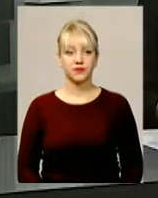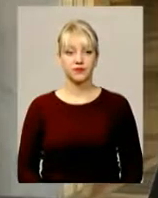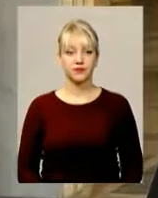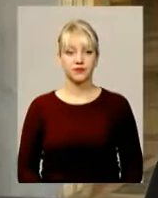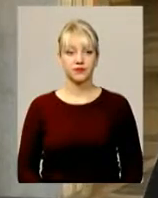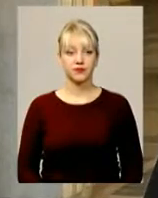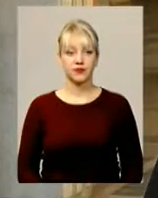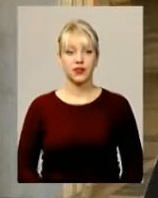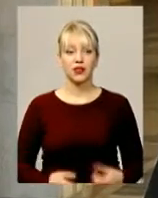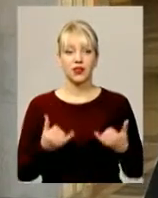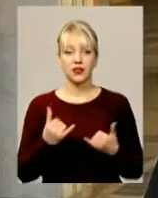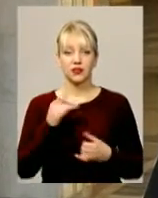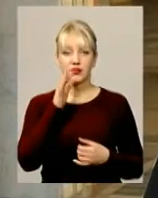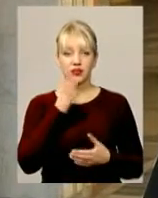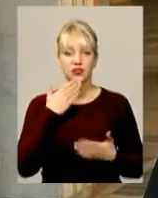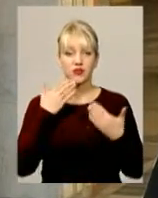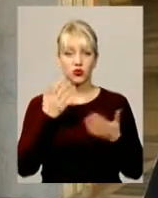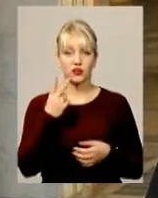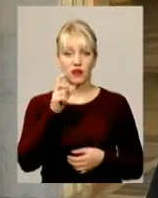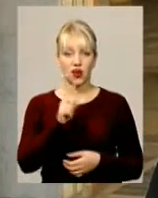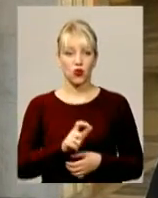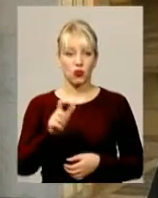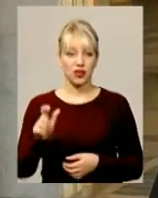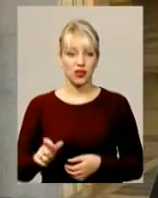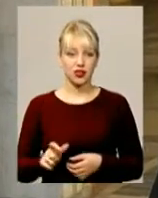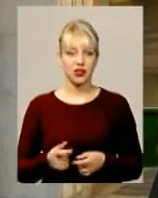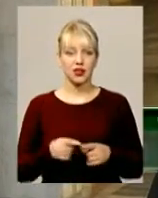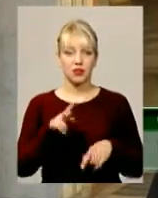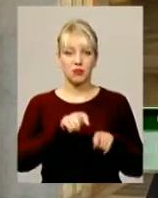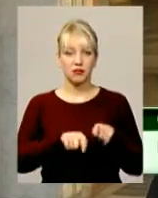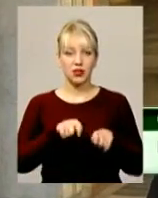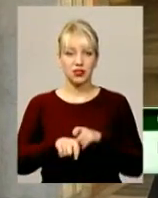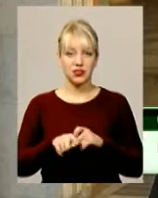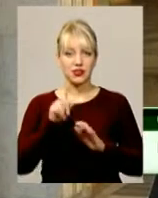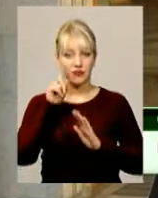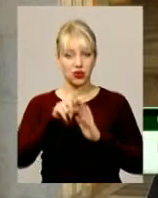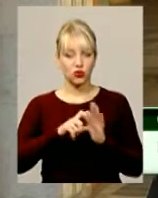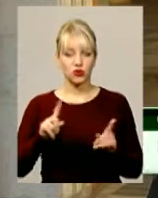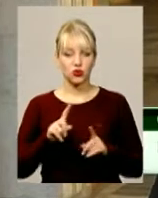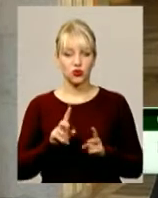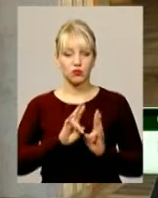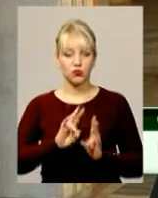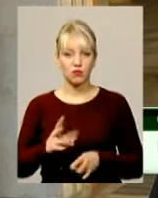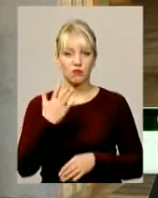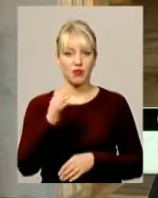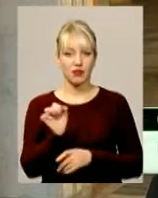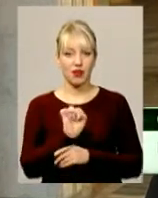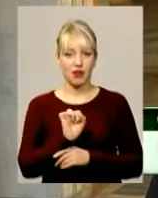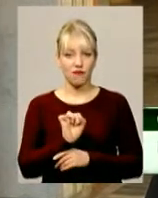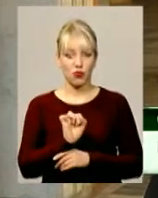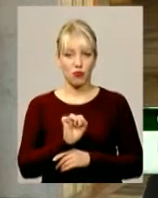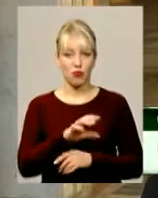На даний час звернулися два громадянина. При перевірці стало відомо, що пошкоджено 5 автомобілів.